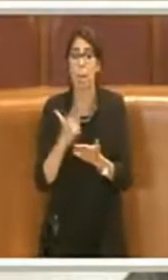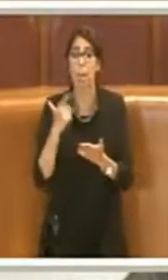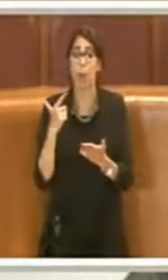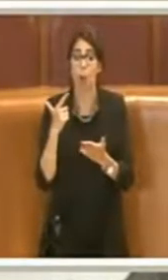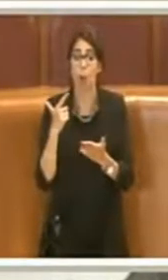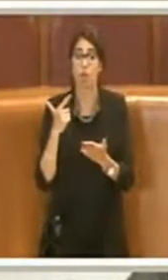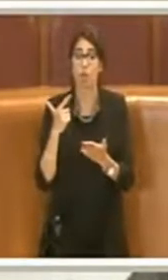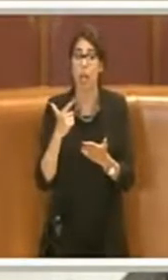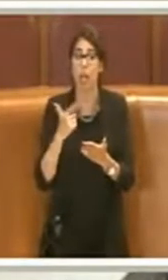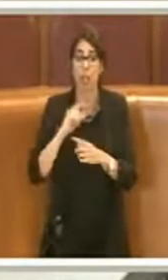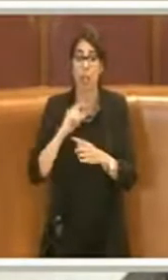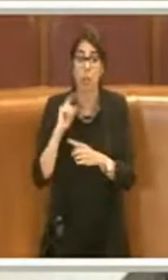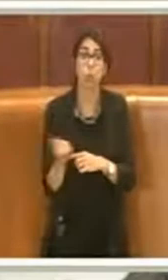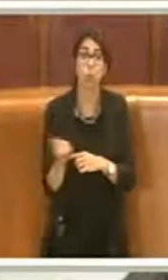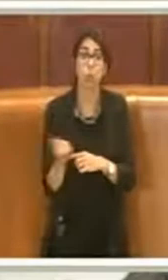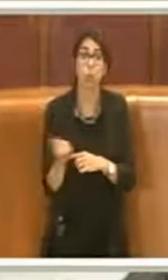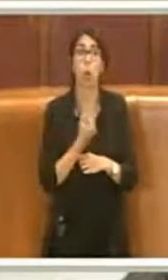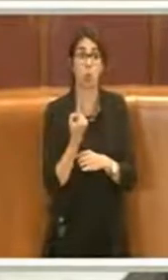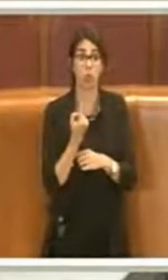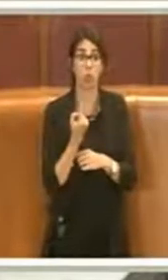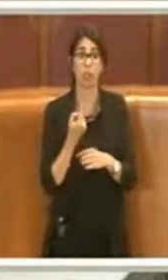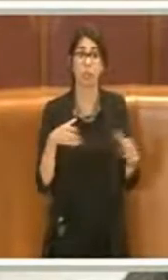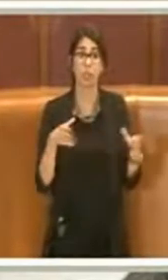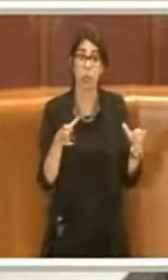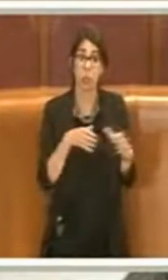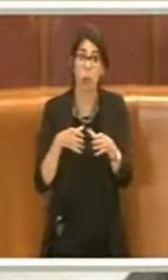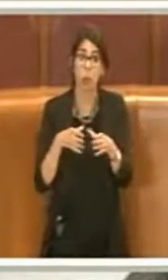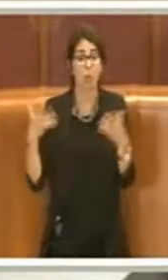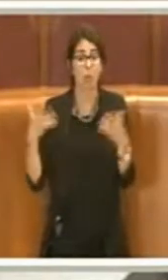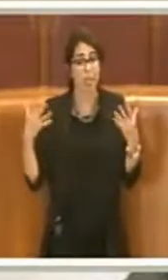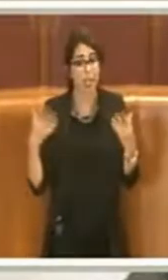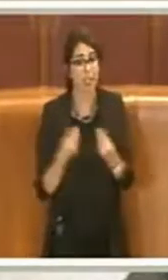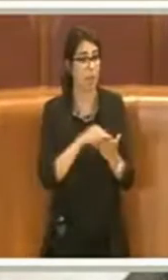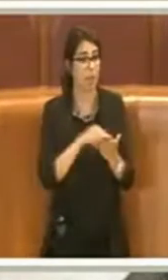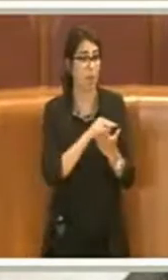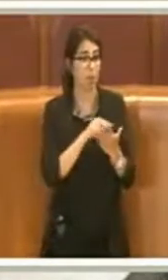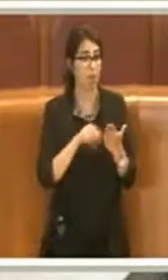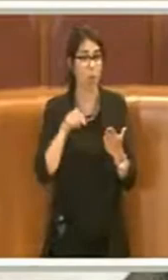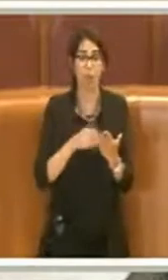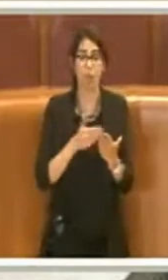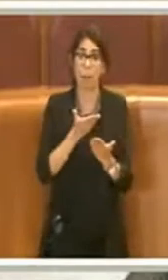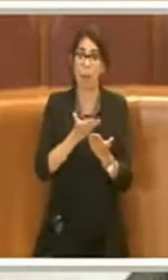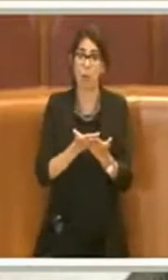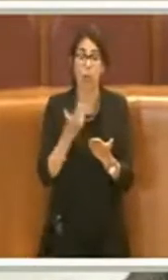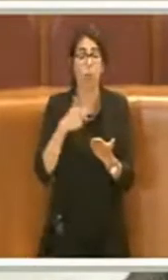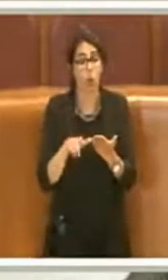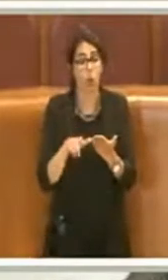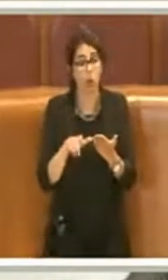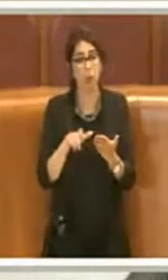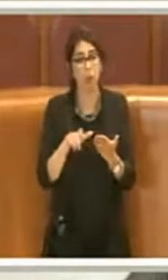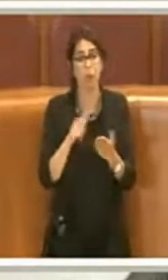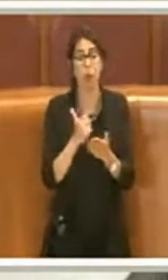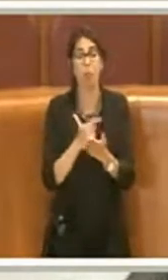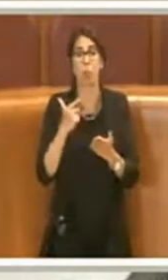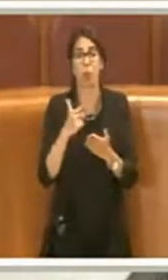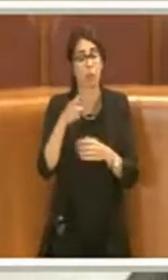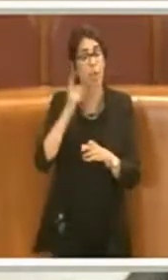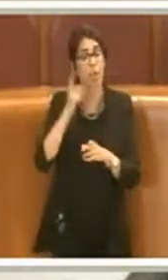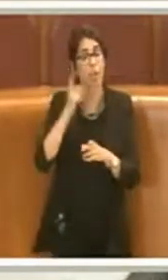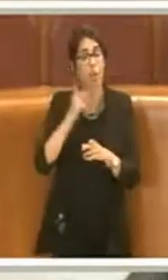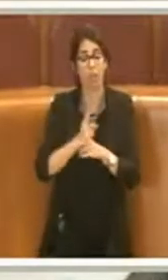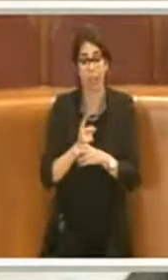tutti i gruppi insieme stiano votando questo atto, perché è bene che il Governo ponga attenzione a